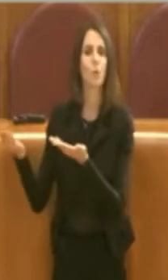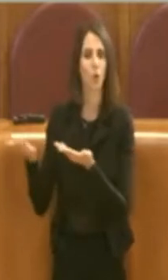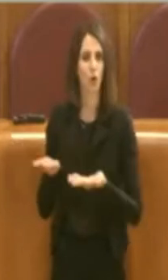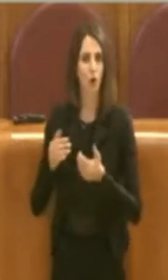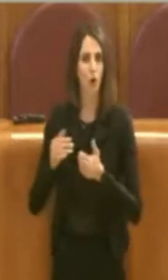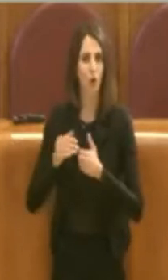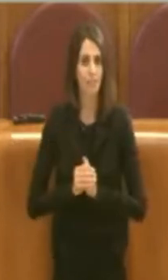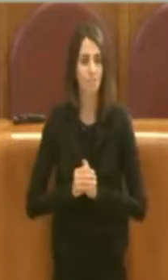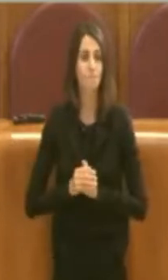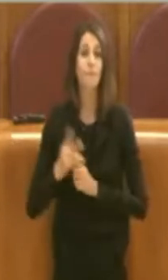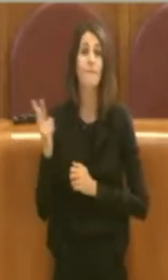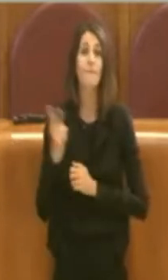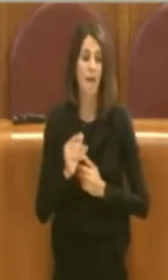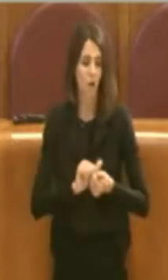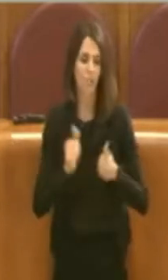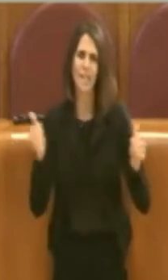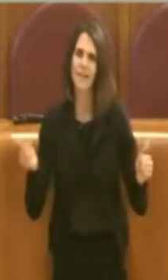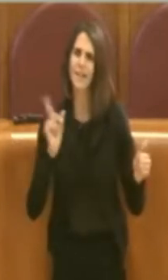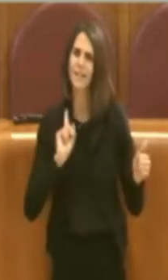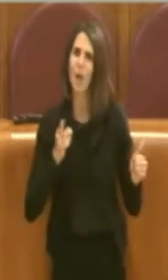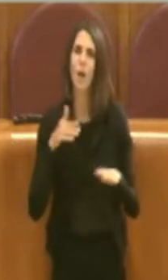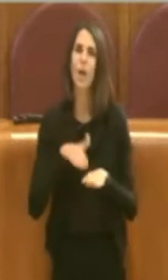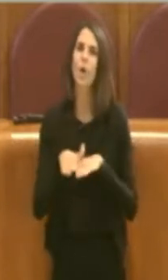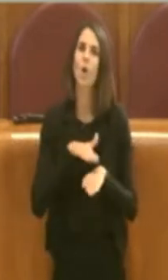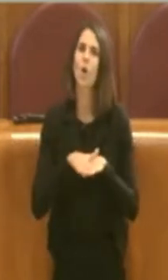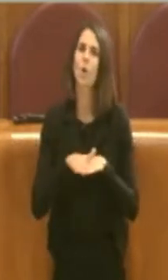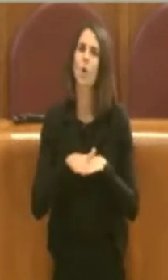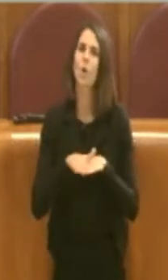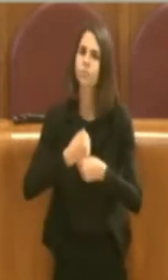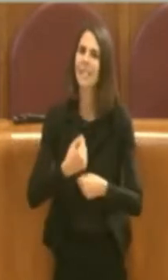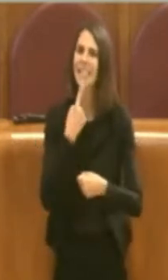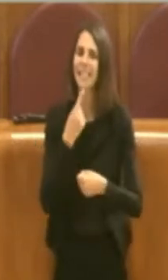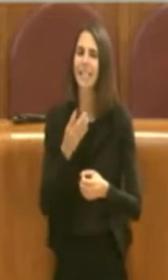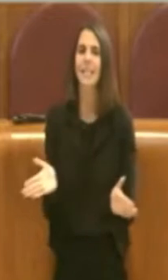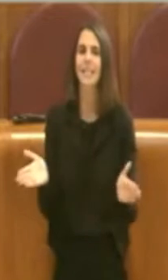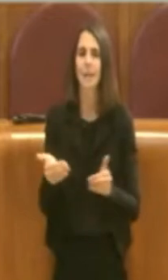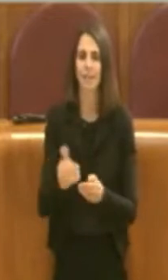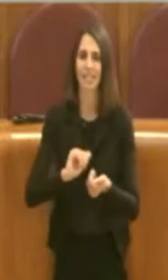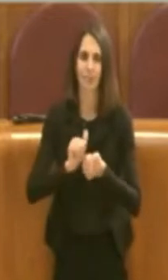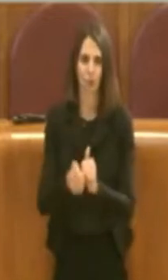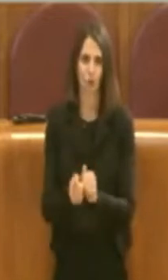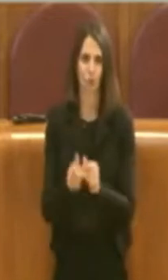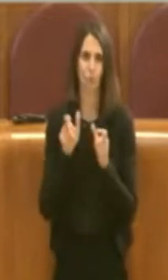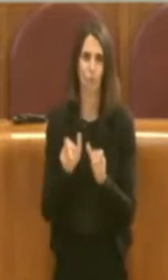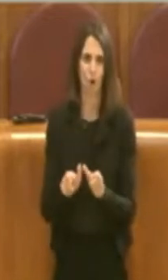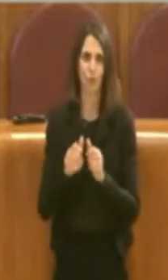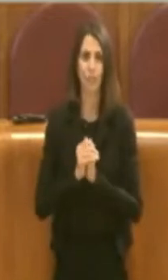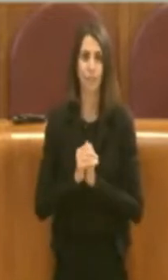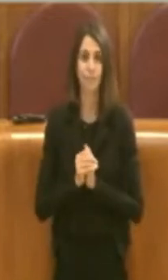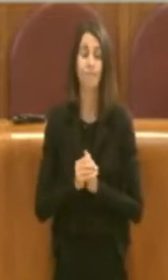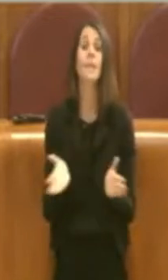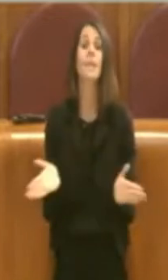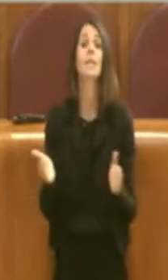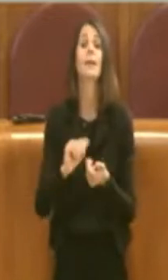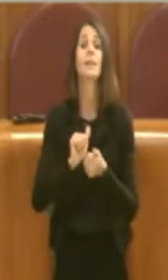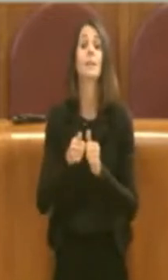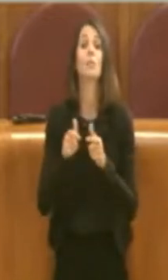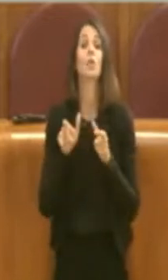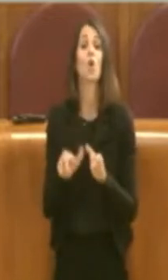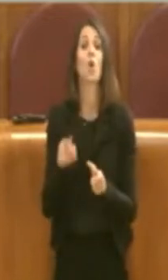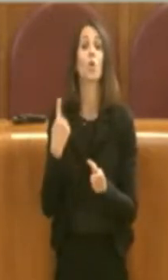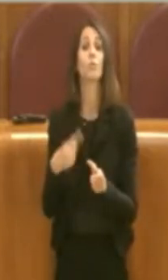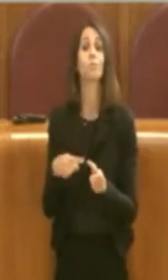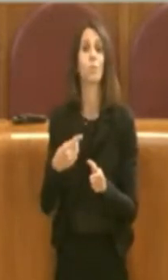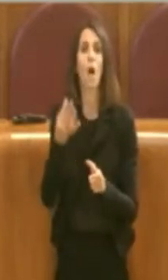questo caso diversamente dal precedente la competenza sarà attribuita al Dipartimento Sport che quindi avrà appunto l'obiettivo